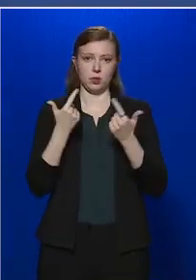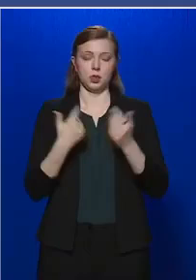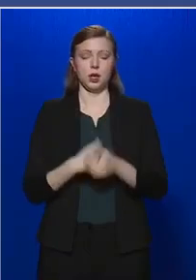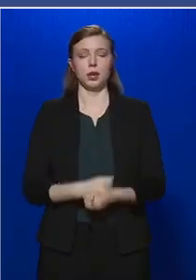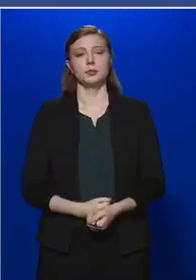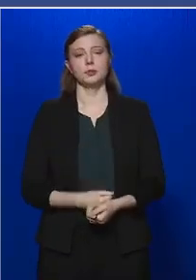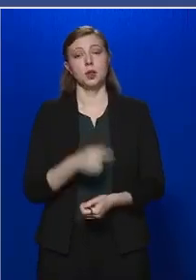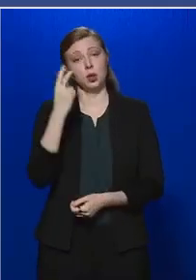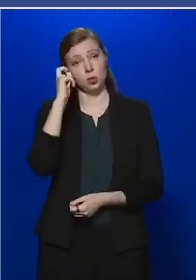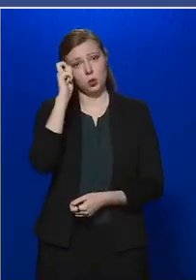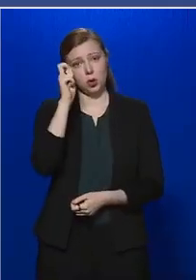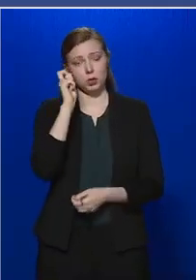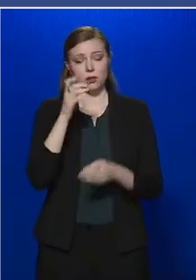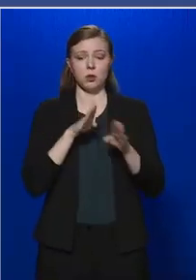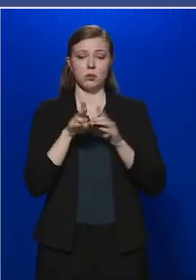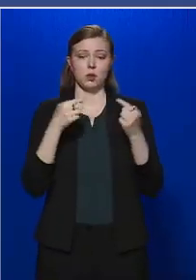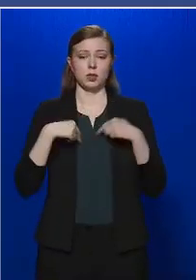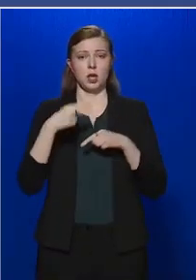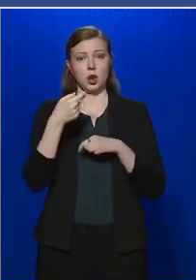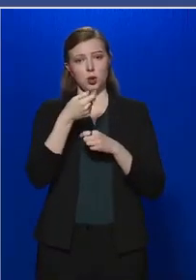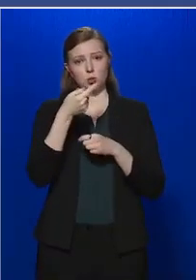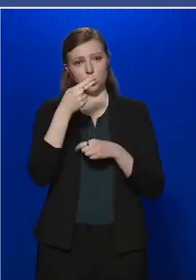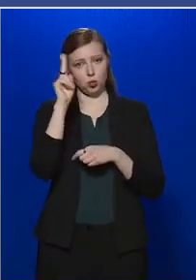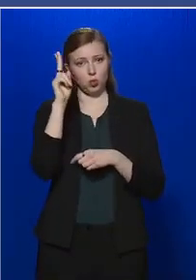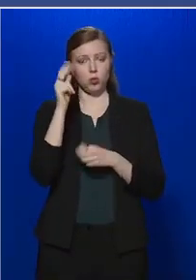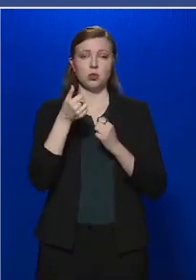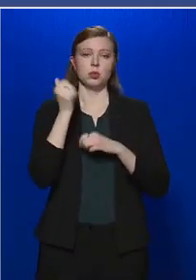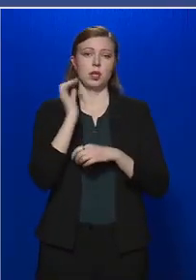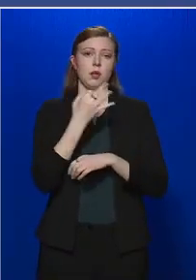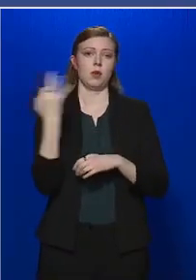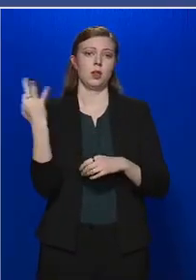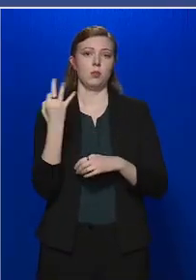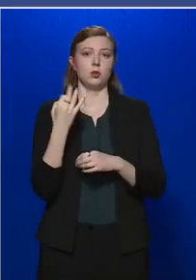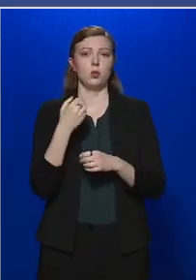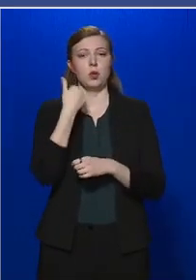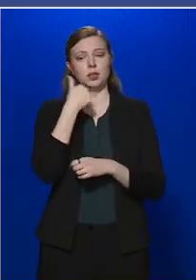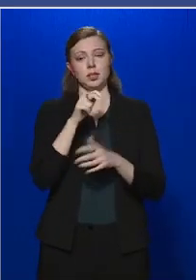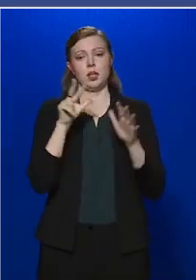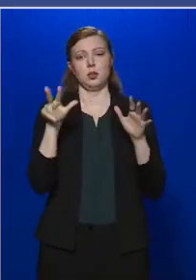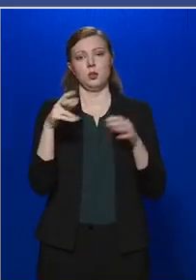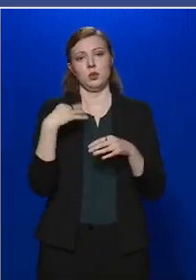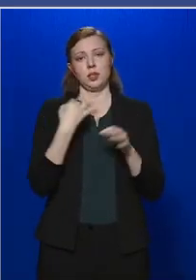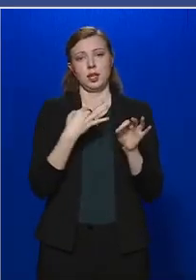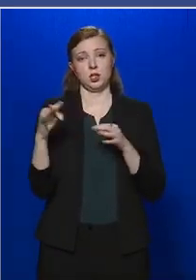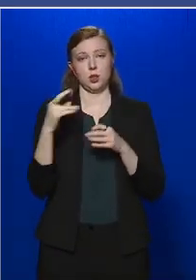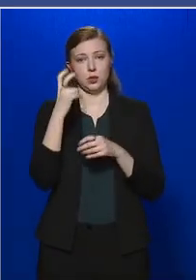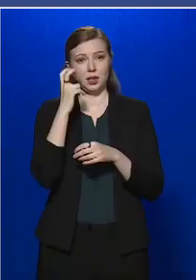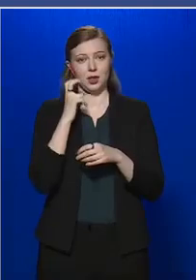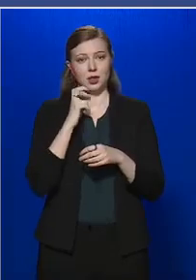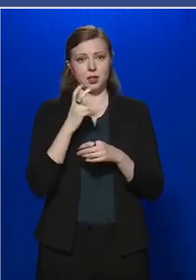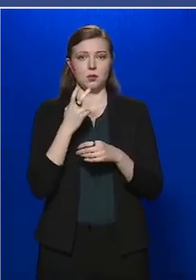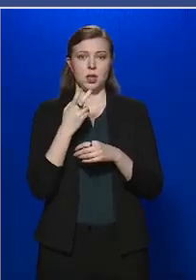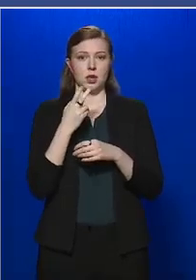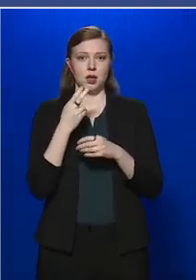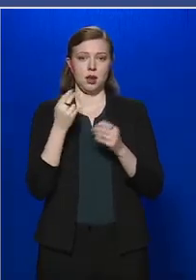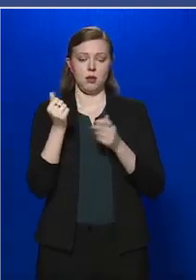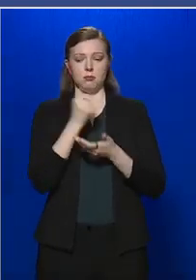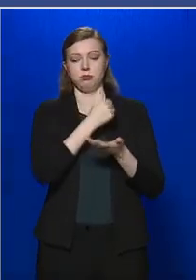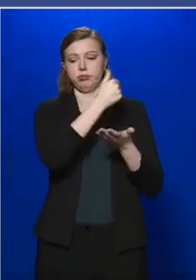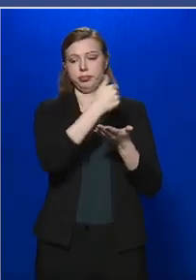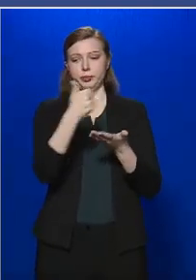Miniszterelnök úr a tegnapi naptól kezdődően 108 egészségügyi intézmény érére nevezett ki